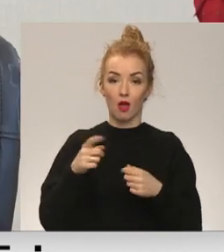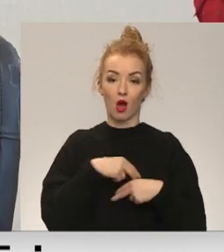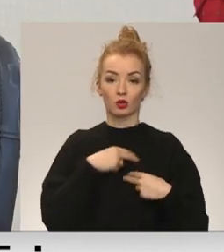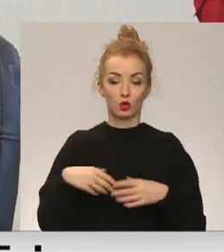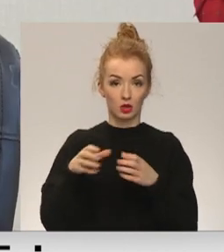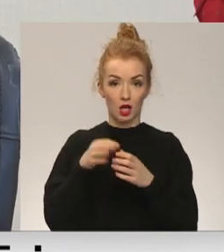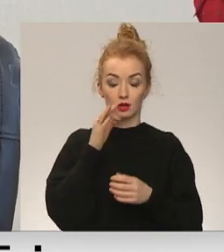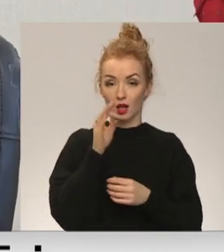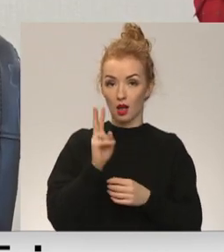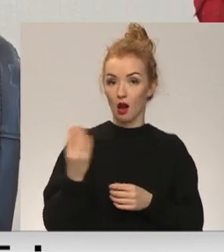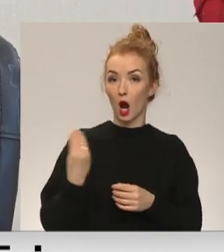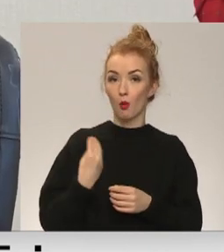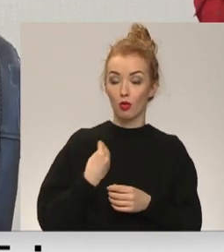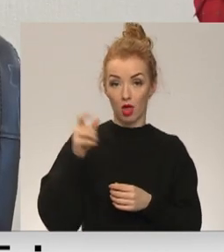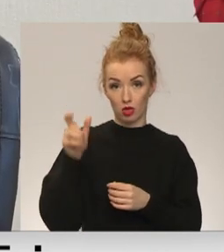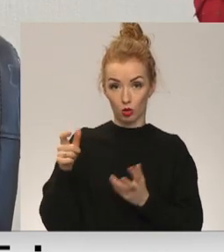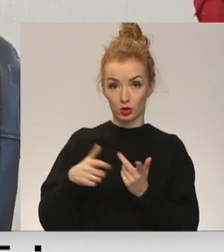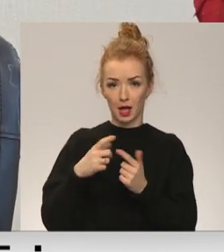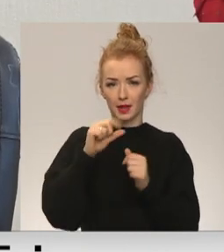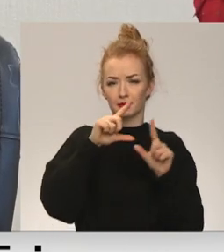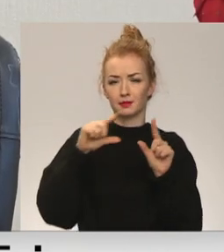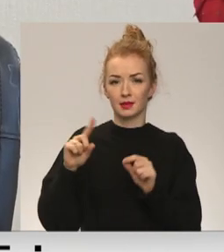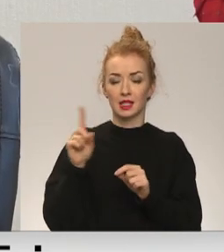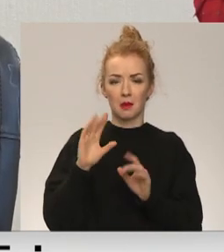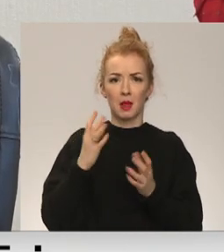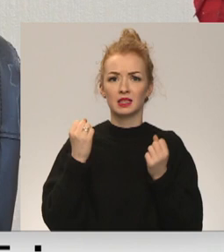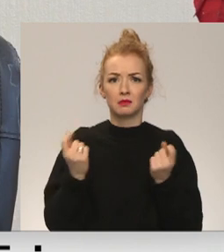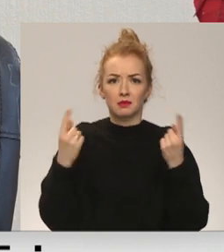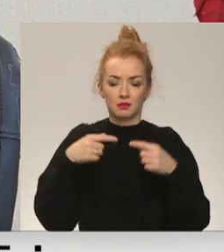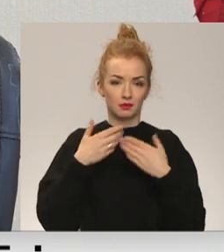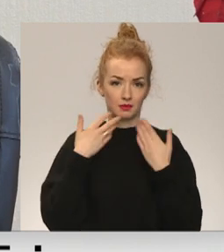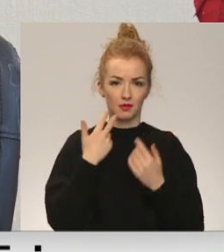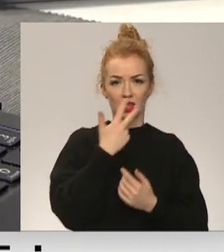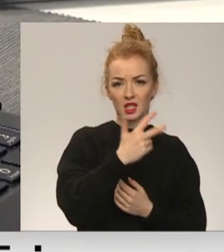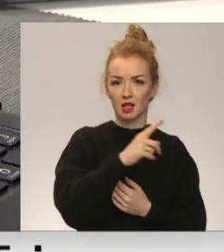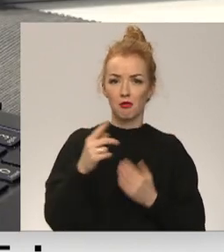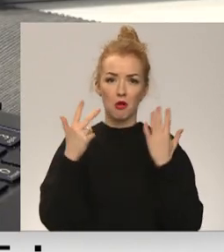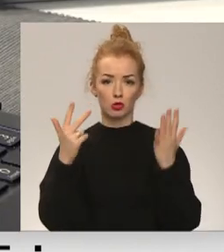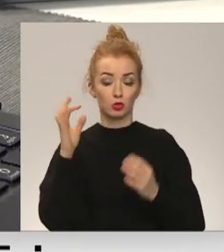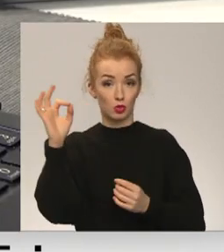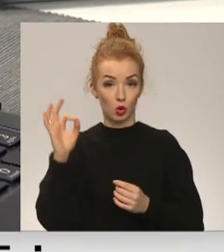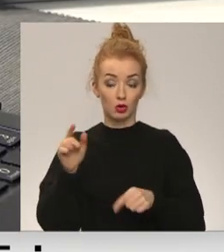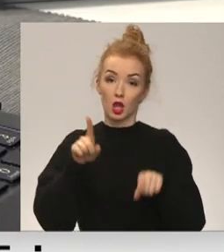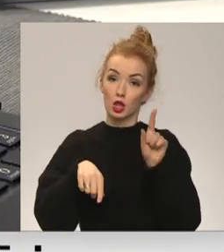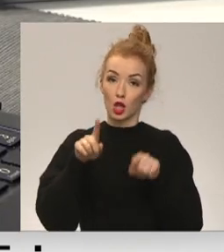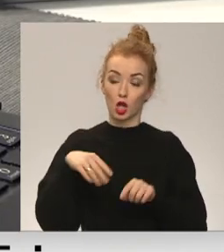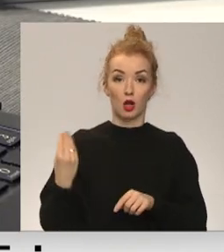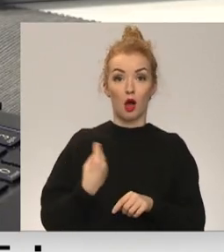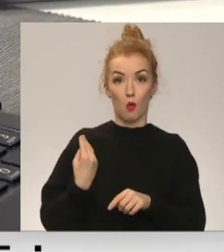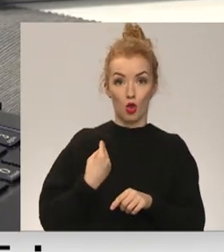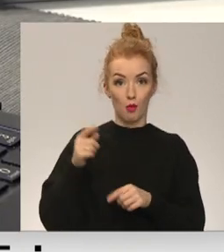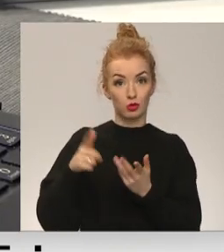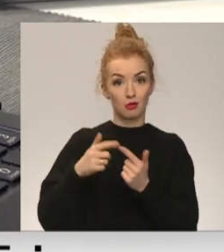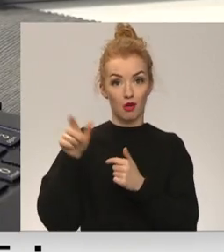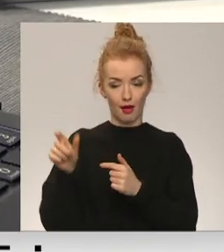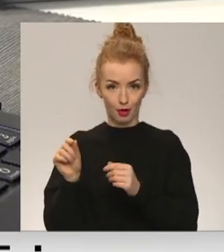avīzēm abunentu skaita kritums ir, taču to nevar saukt par dramatisku. Tie ir 3 līdz 8 procenti. Dažiem abunentu skaits pat